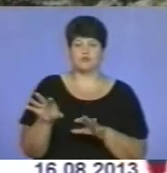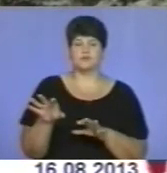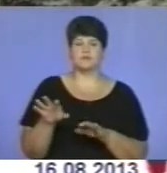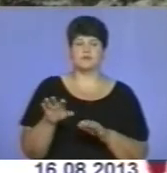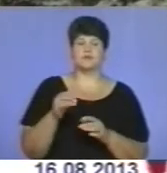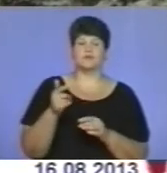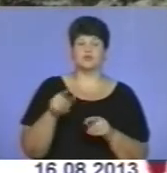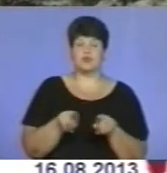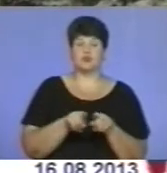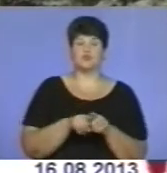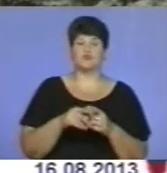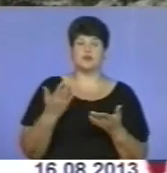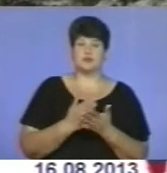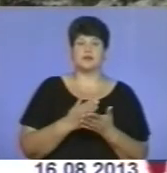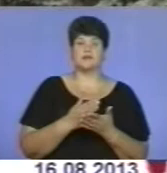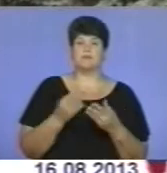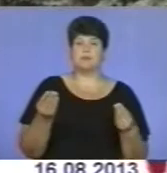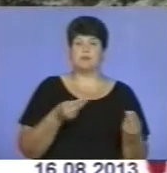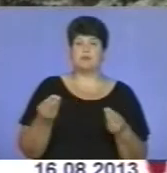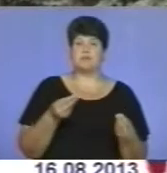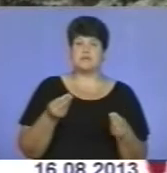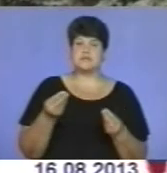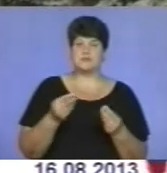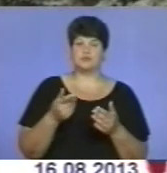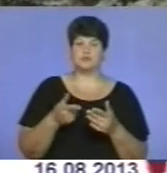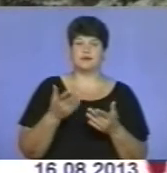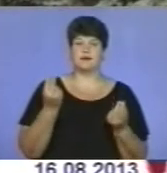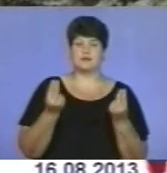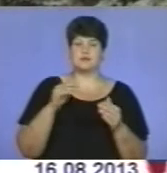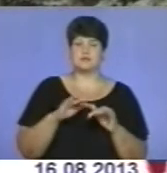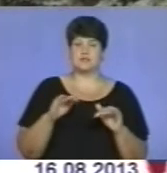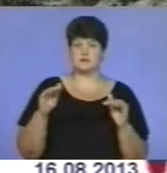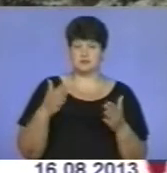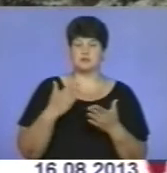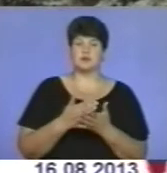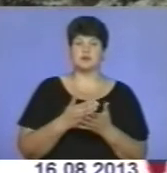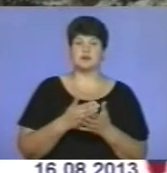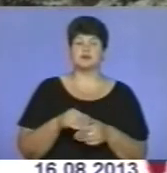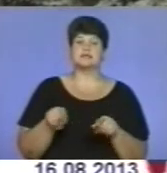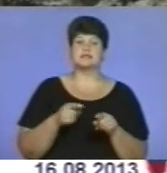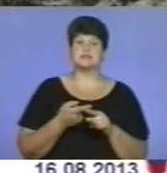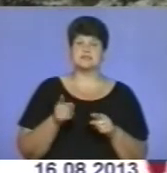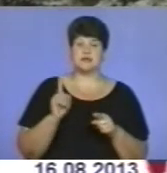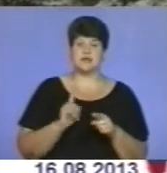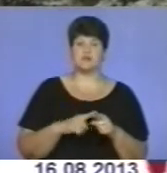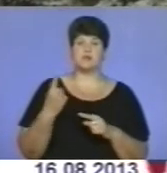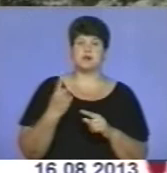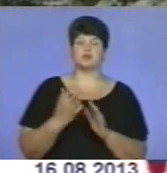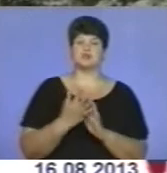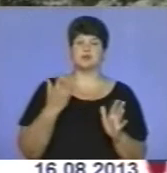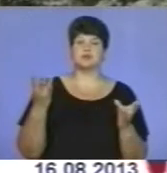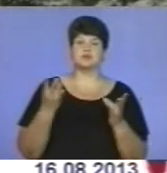ґрунту, пісочність дитячих на майданчиках. Розумієте, тобто, в першу чергу, наперед, треба